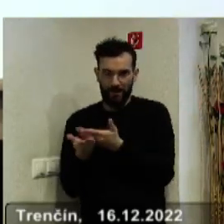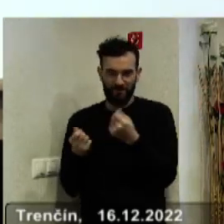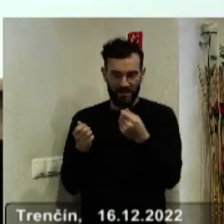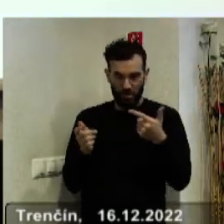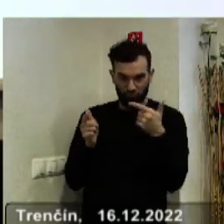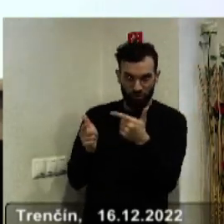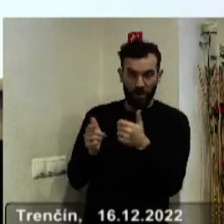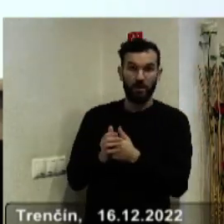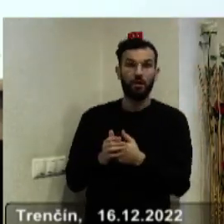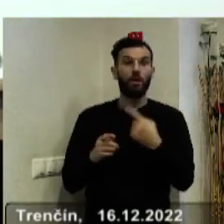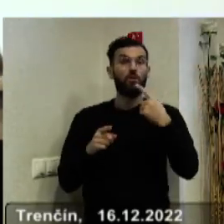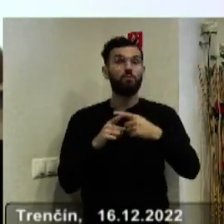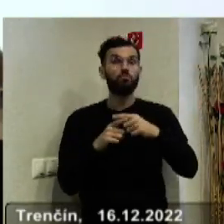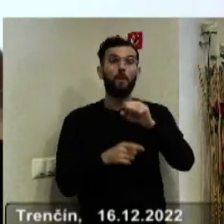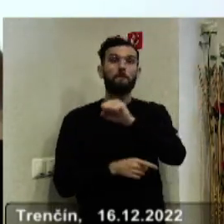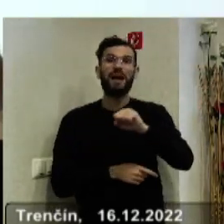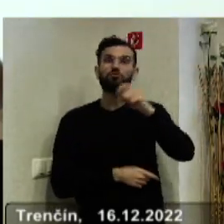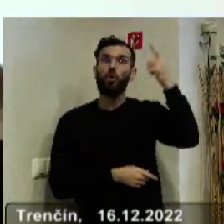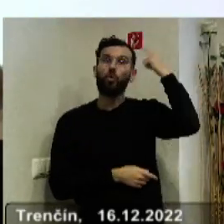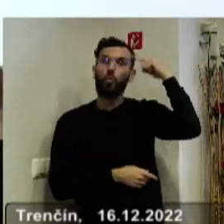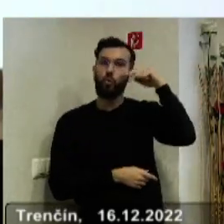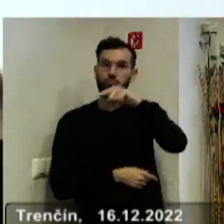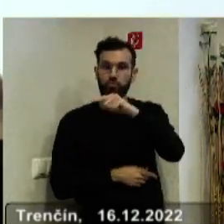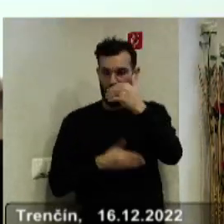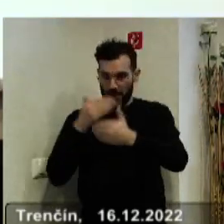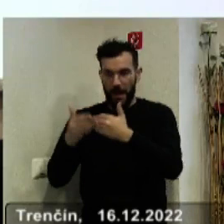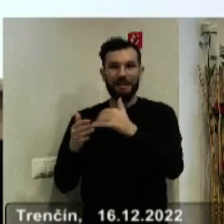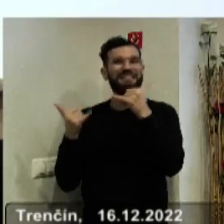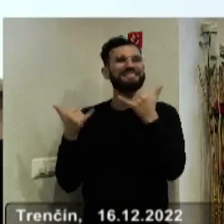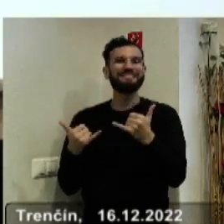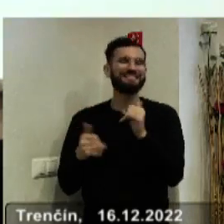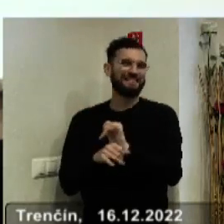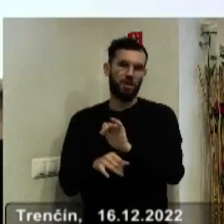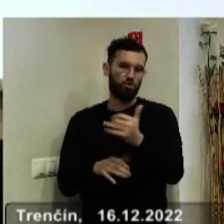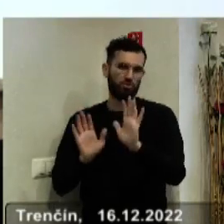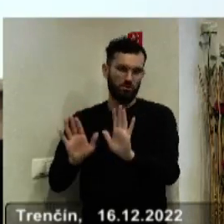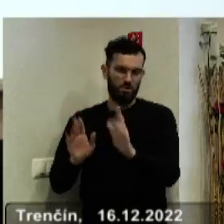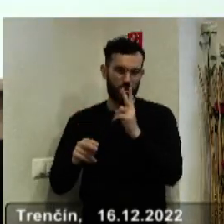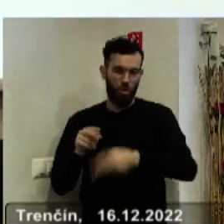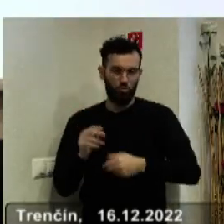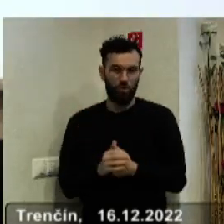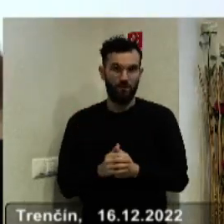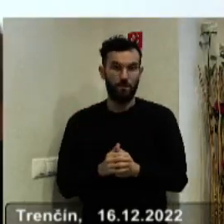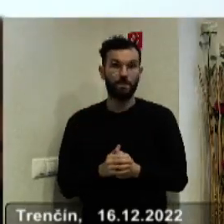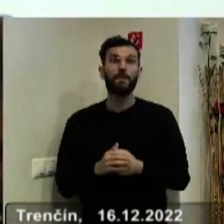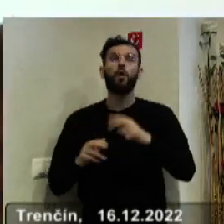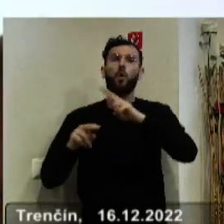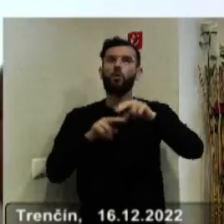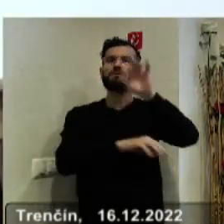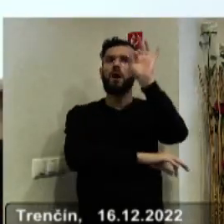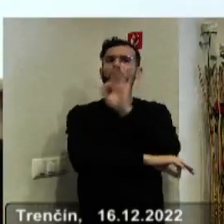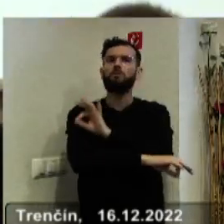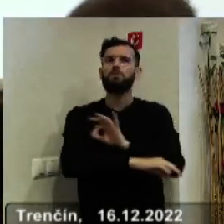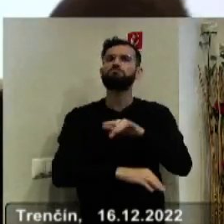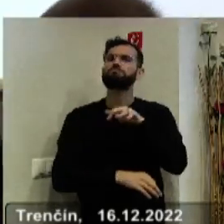Európskeho hlavného mesta kultúry, ale v tomto zásobníku zatiaľ nie sú obsiahnuté. Zásobník ďalej obsahuje ostatné projektové